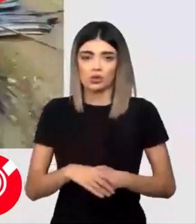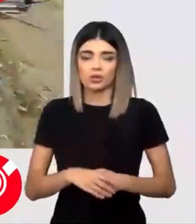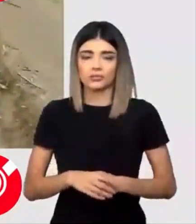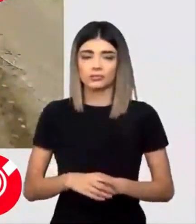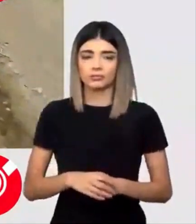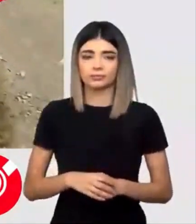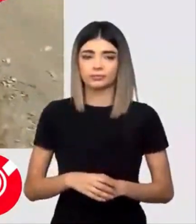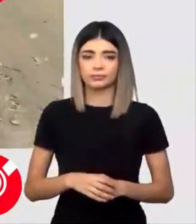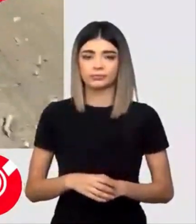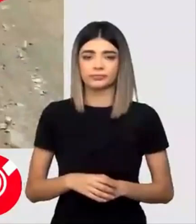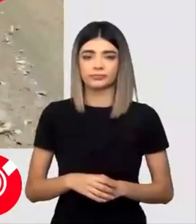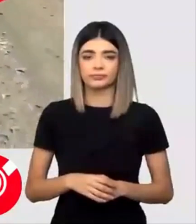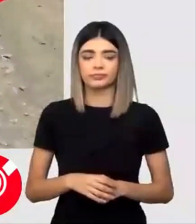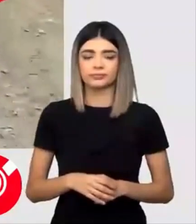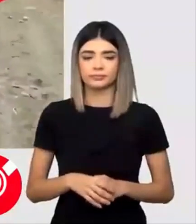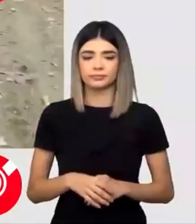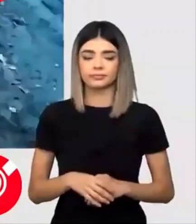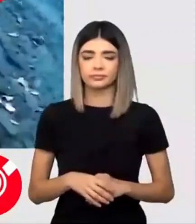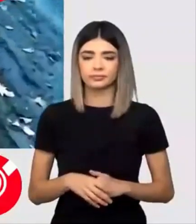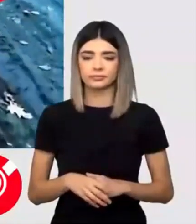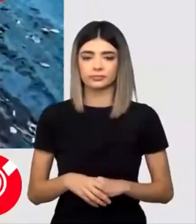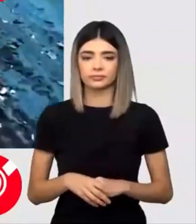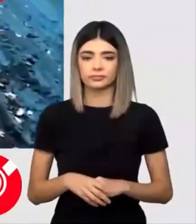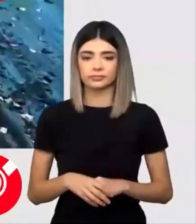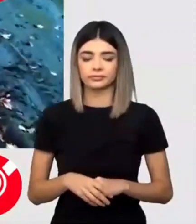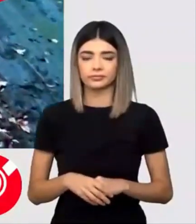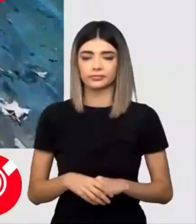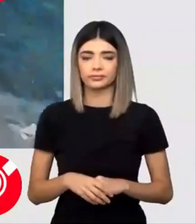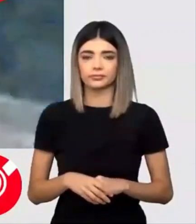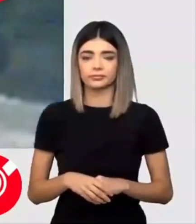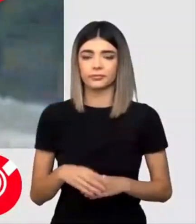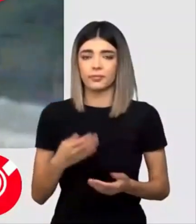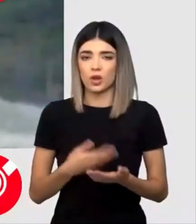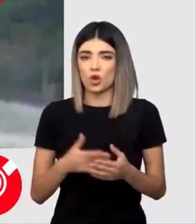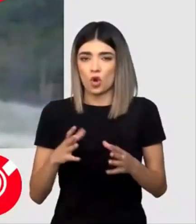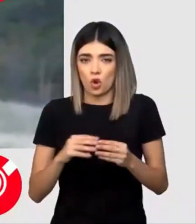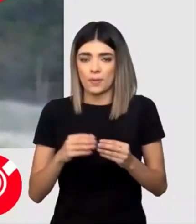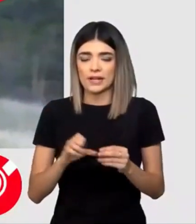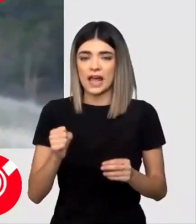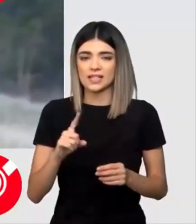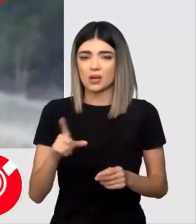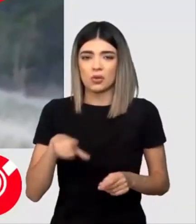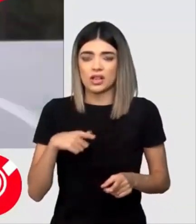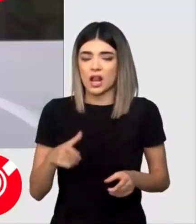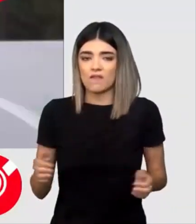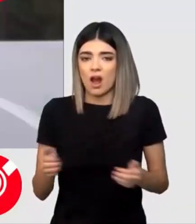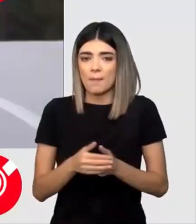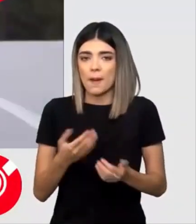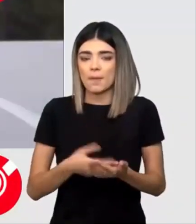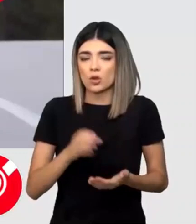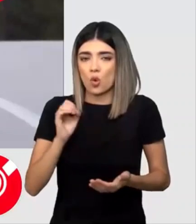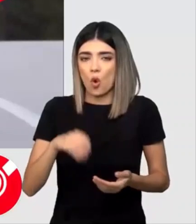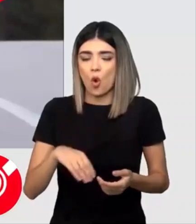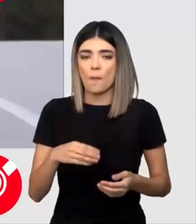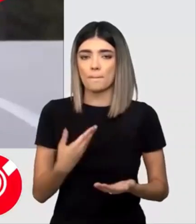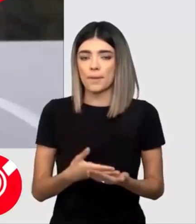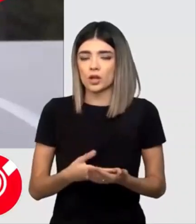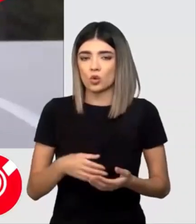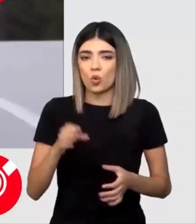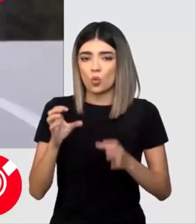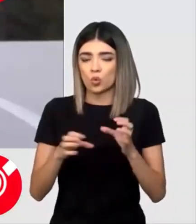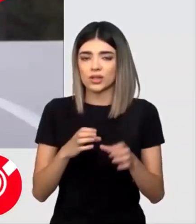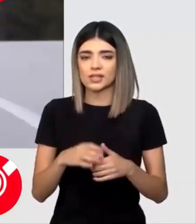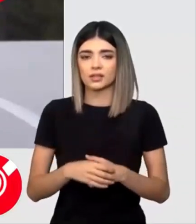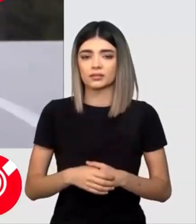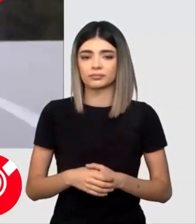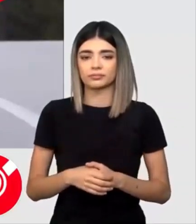periculos. Pentru că statul român nu a luat niciun fel de măsuri de protecție a oamenilor își depotriva acestei specii, s-au